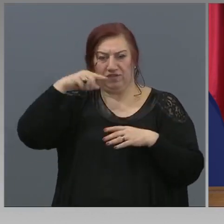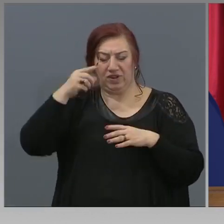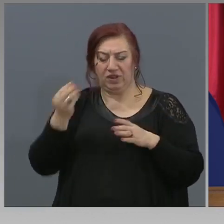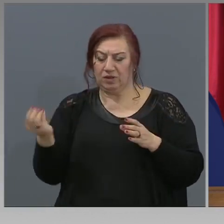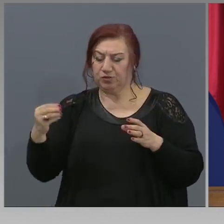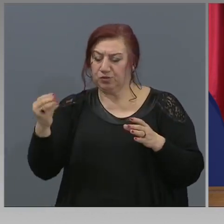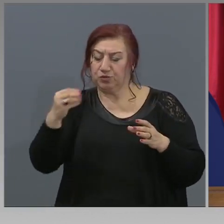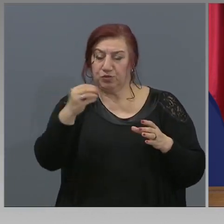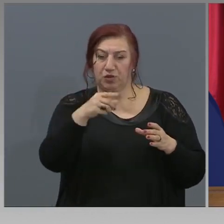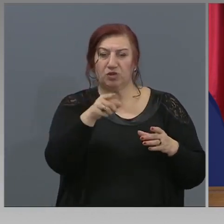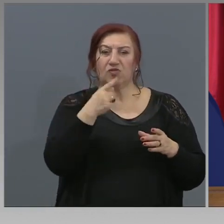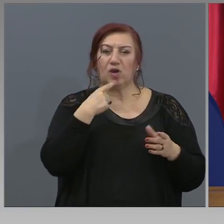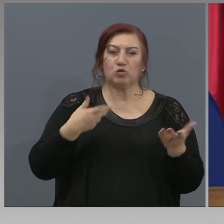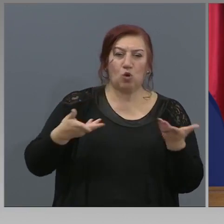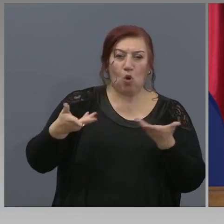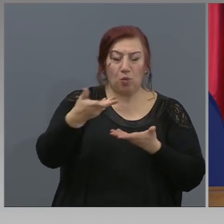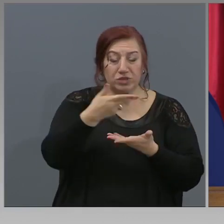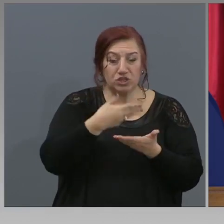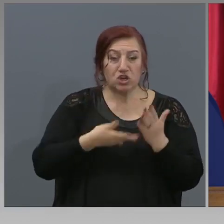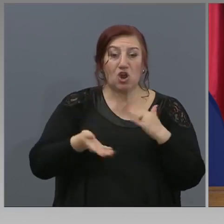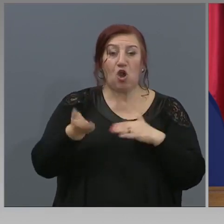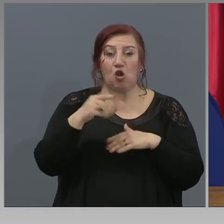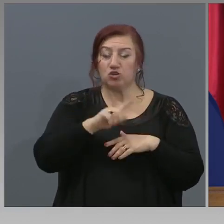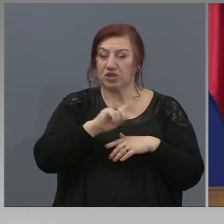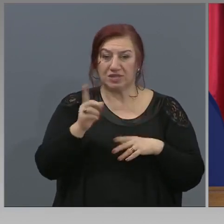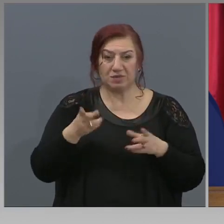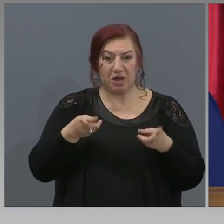Това, което обсъждаме, но още не сме го решили.